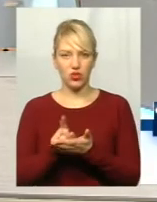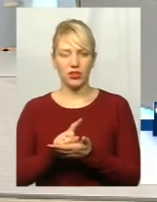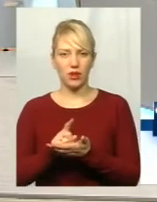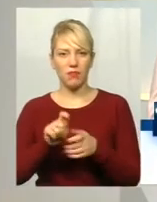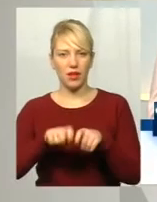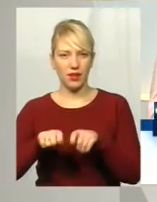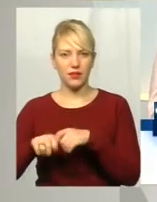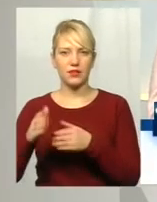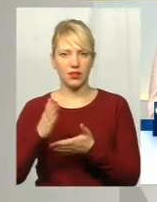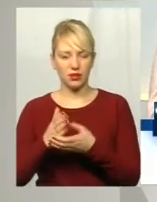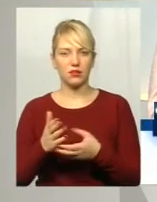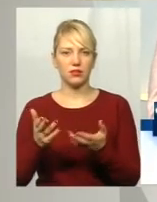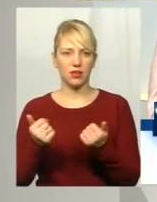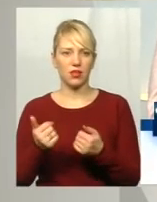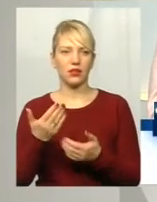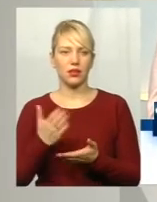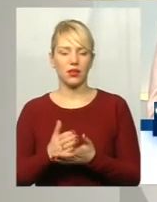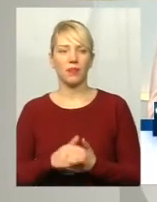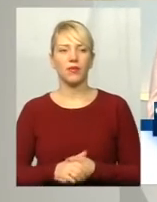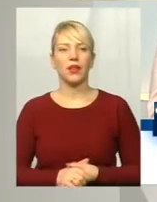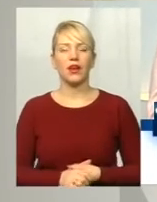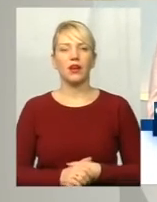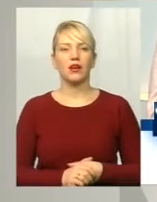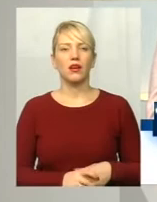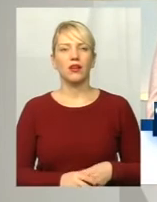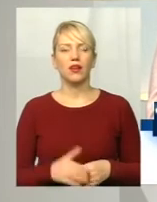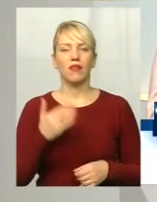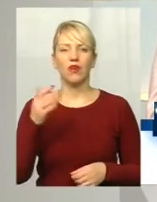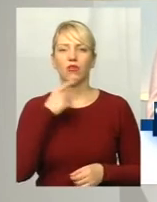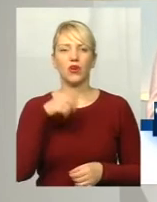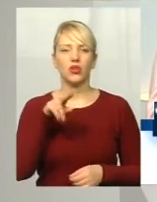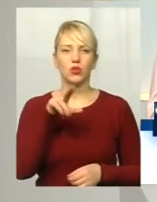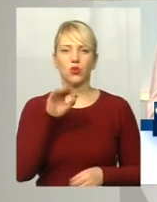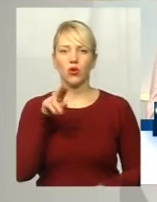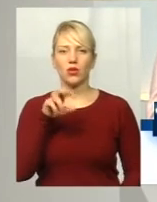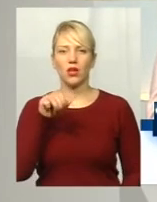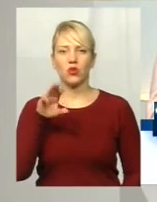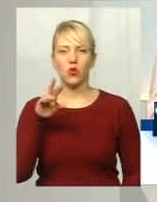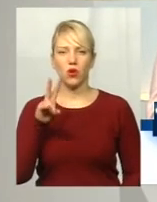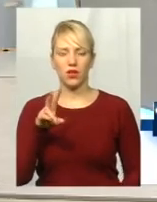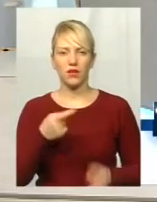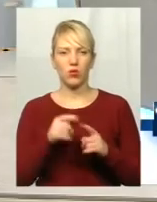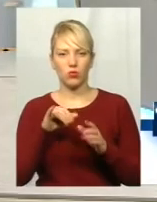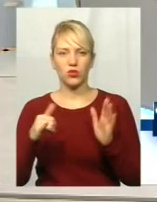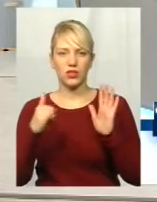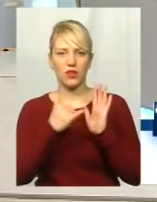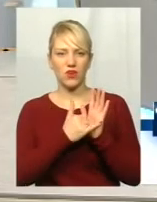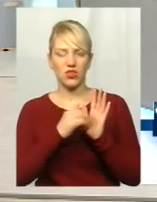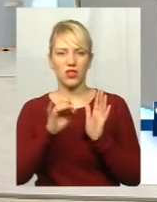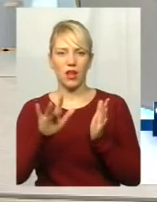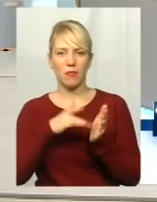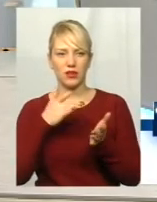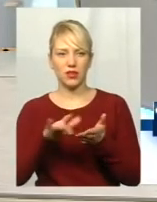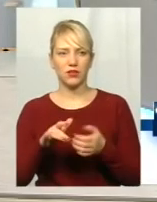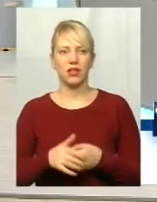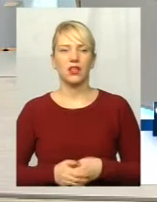Ну, тому що ми говорили про якийсь додаток, я так розумію, це додаток, який можна скачати, завантажити на смартфон, але я